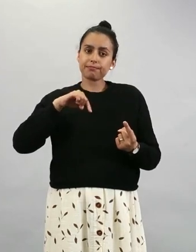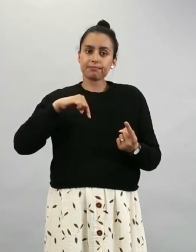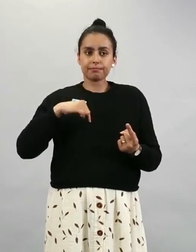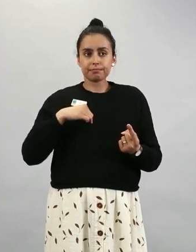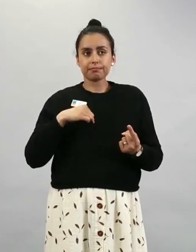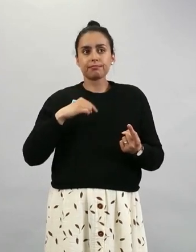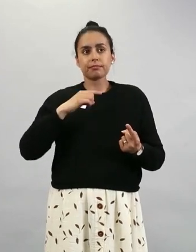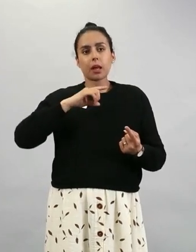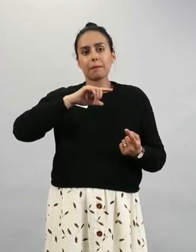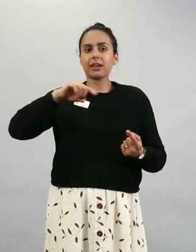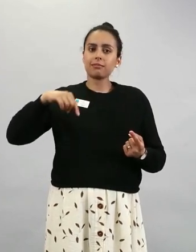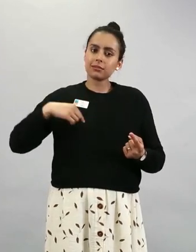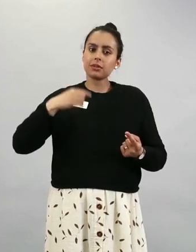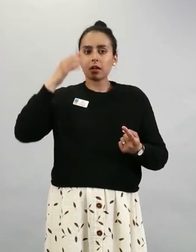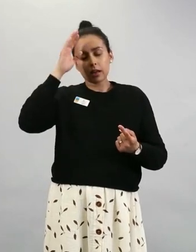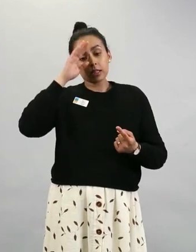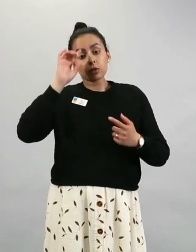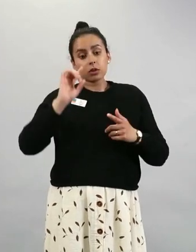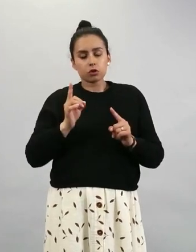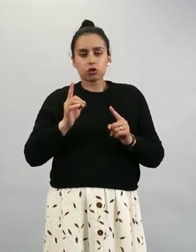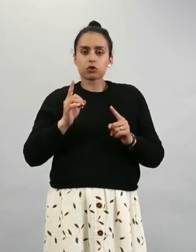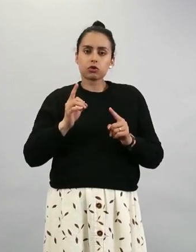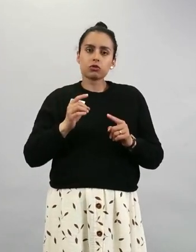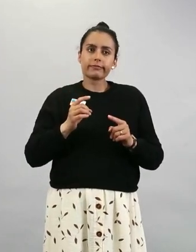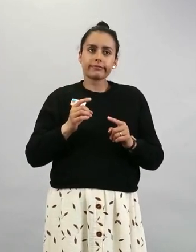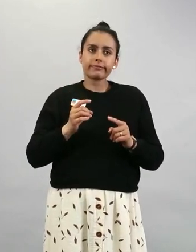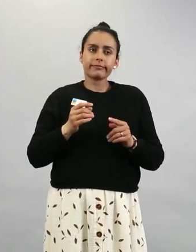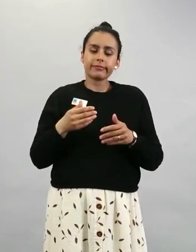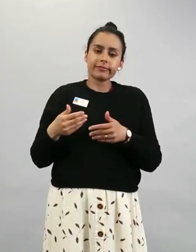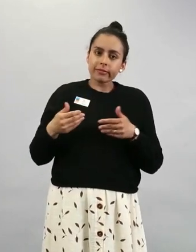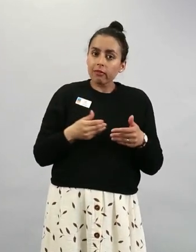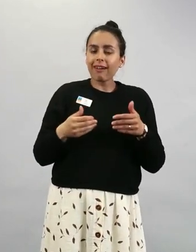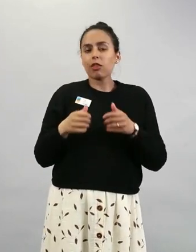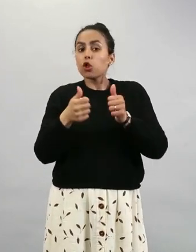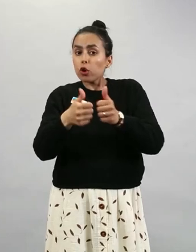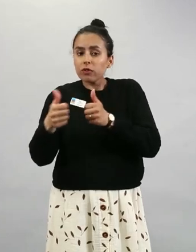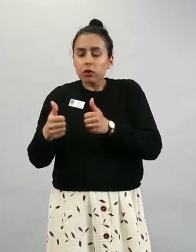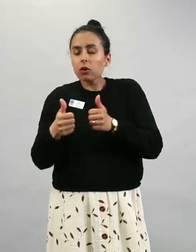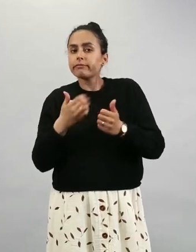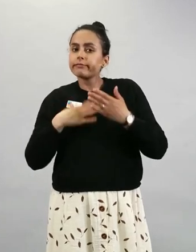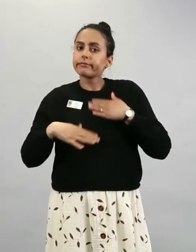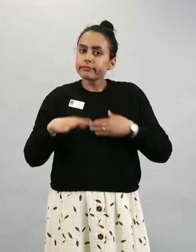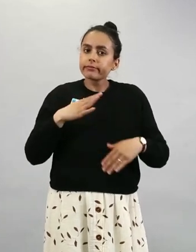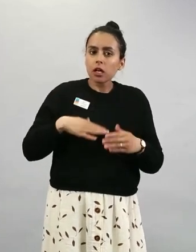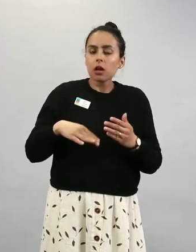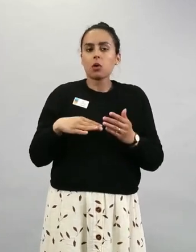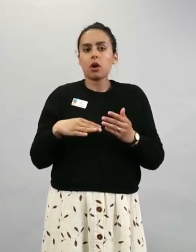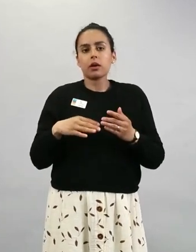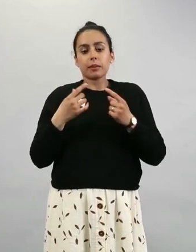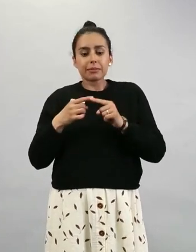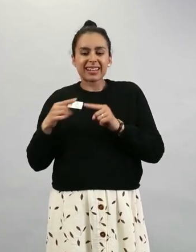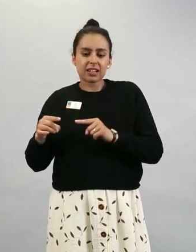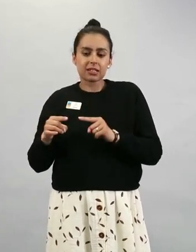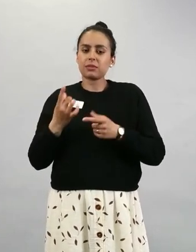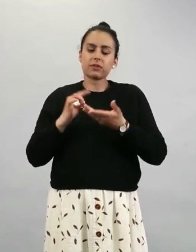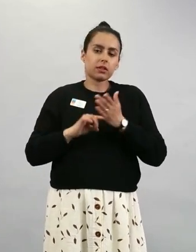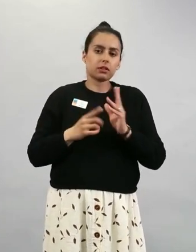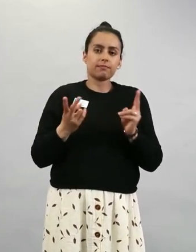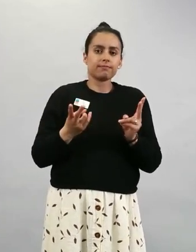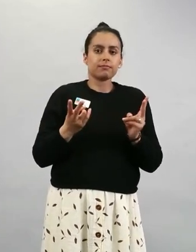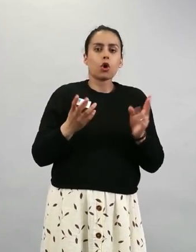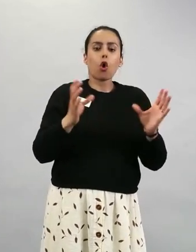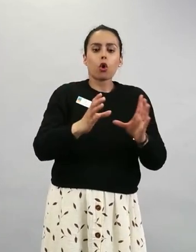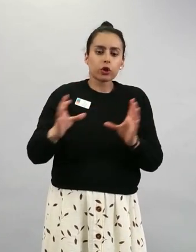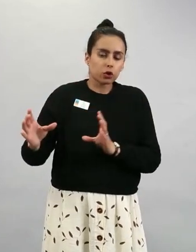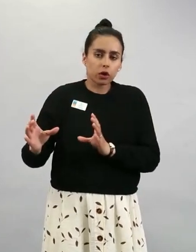lapsen toive ja on erilaiset hoidot päällä, niin niitä ei